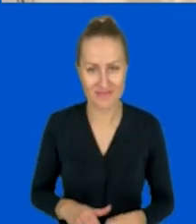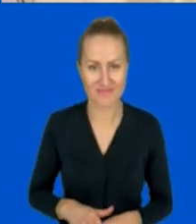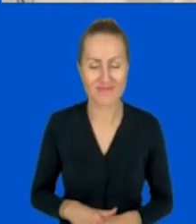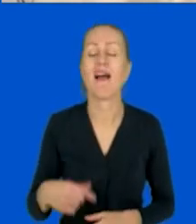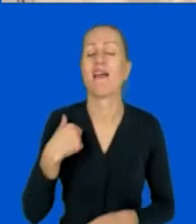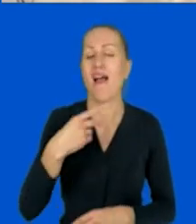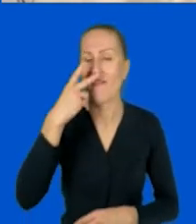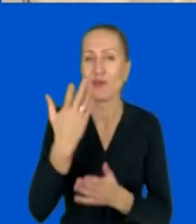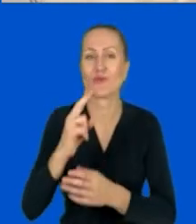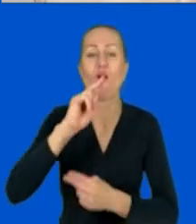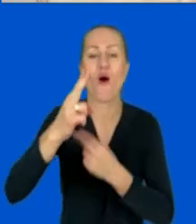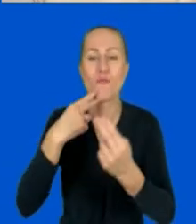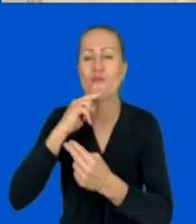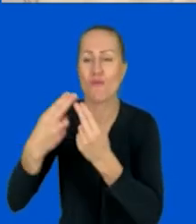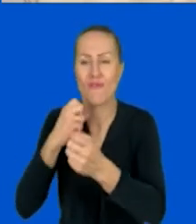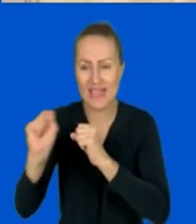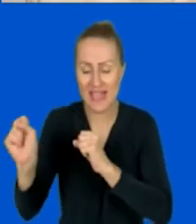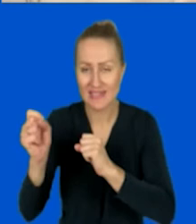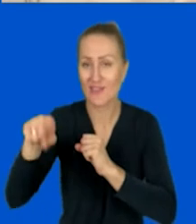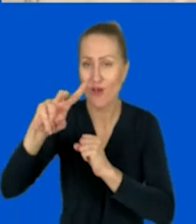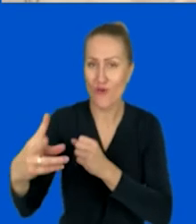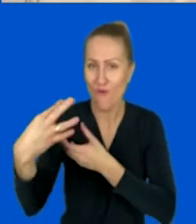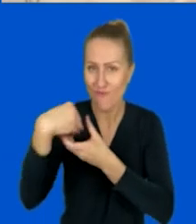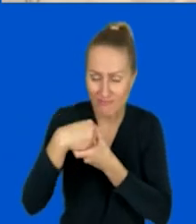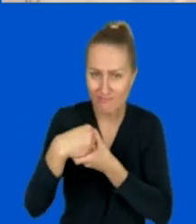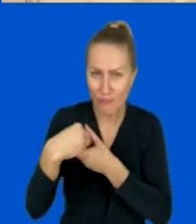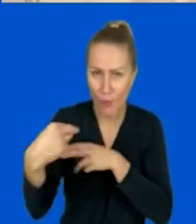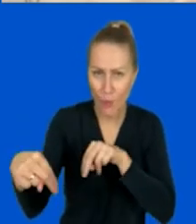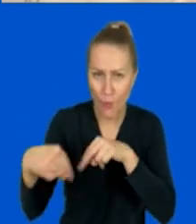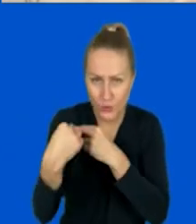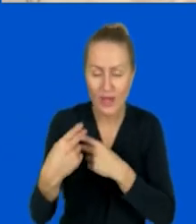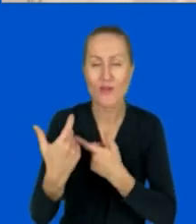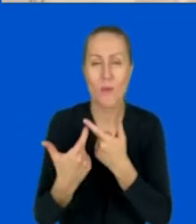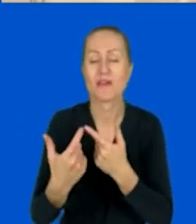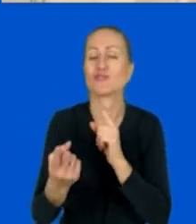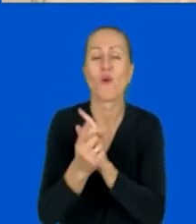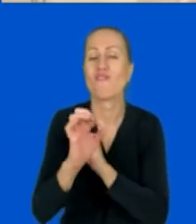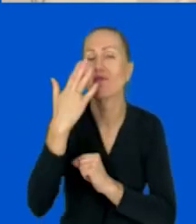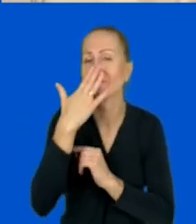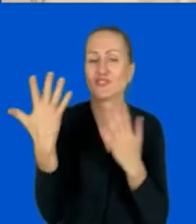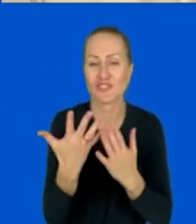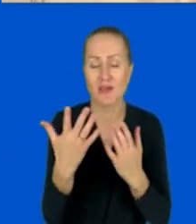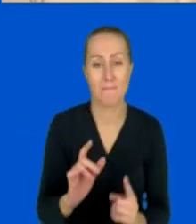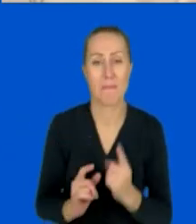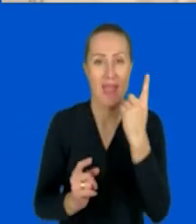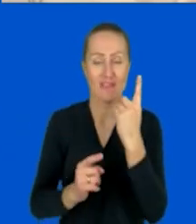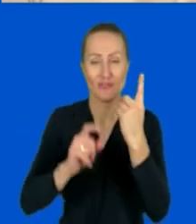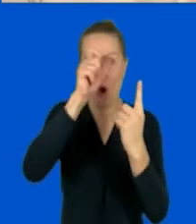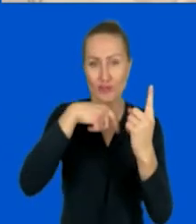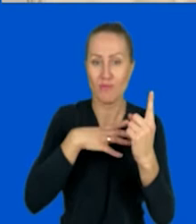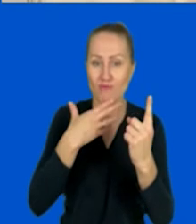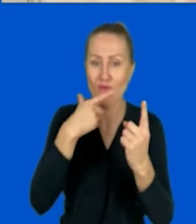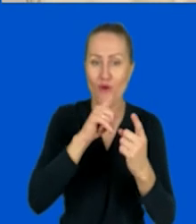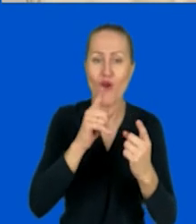odpowiedzi pojawiają się od uczestników, gdzie odbywają się ich spotkania. Pierwszy uczestnik mówi, że Google